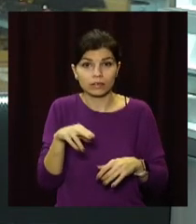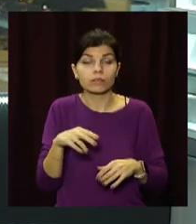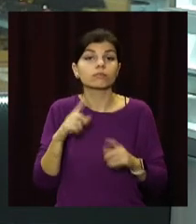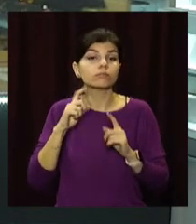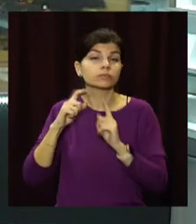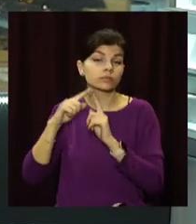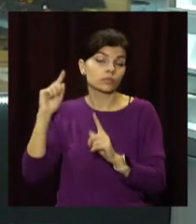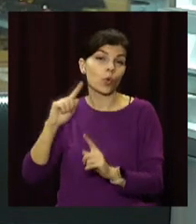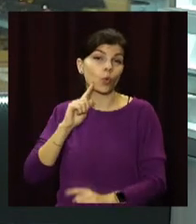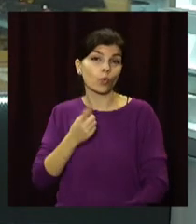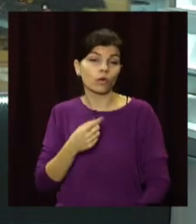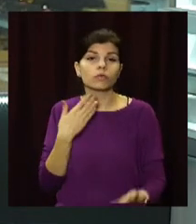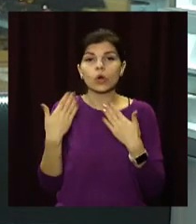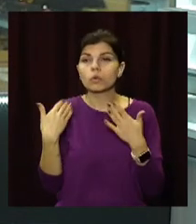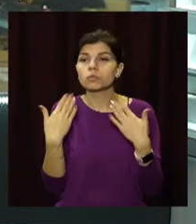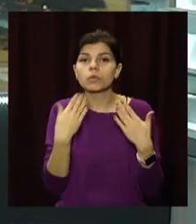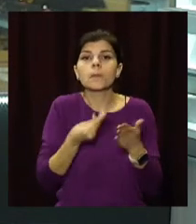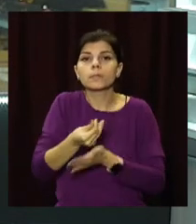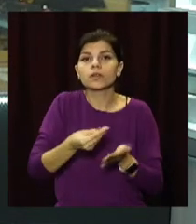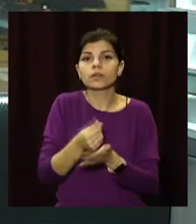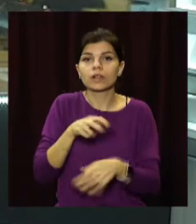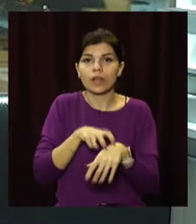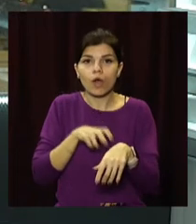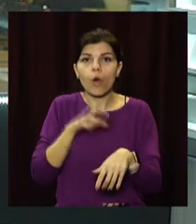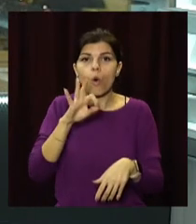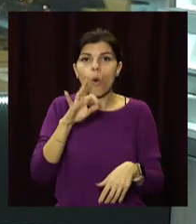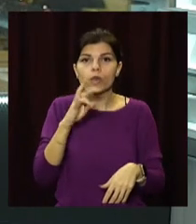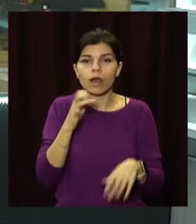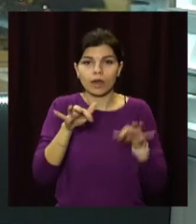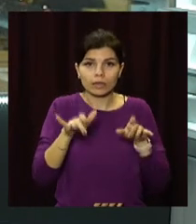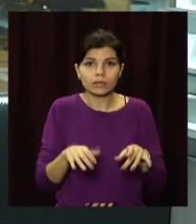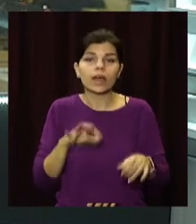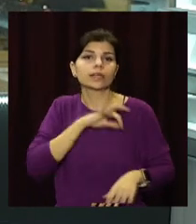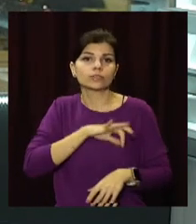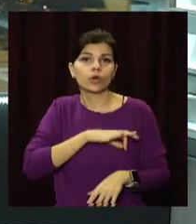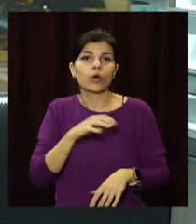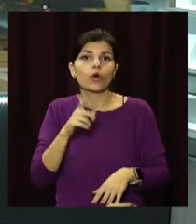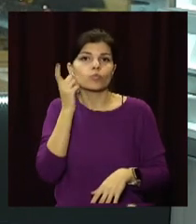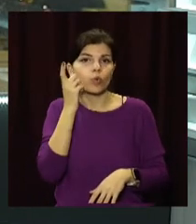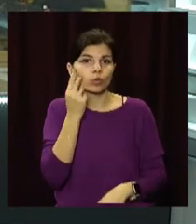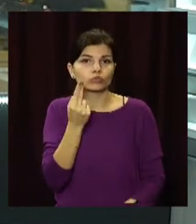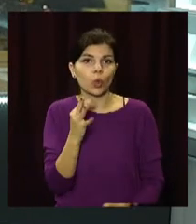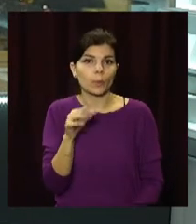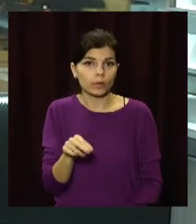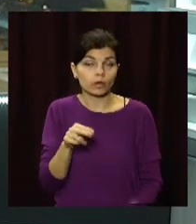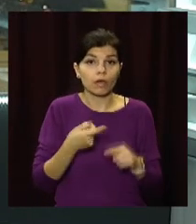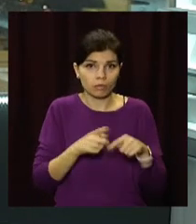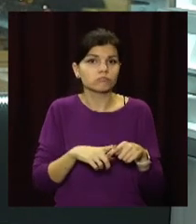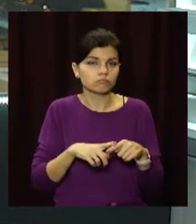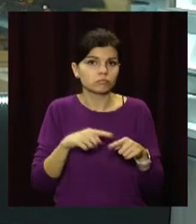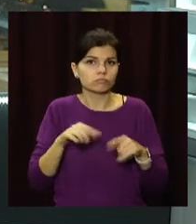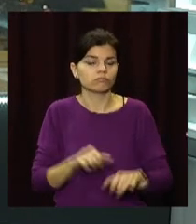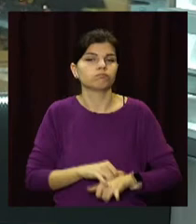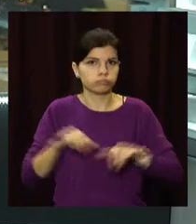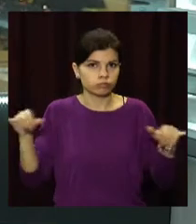кажуть спеціалісти, спілкувалися з платниками податків онлайн, використовували для роботи мобільний ЦОП. Завдяки цьому переконані збільшилася і